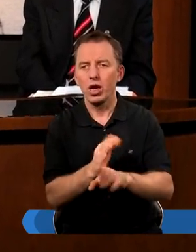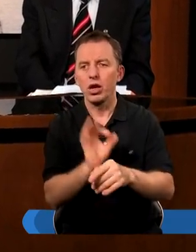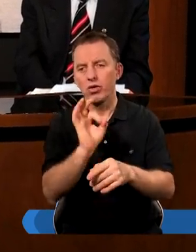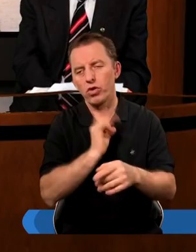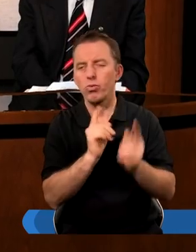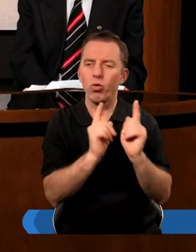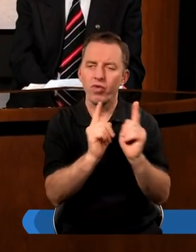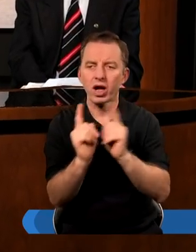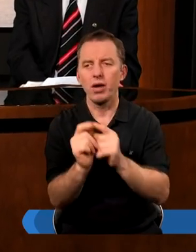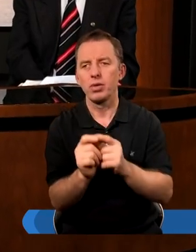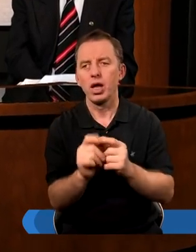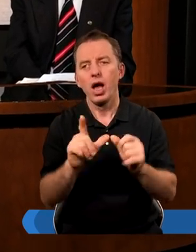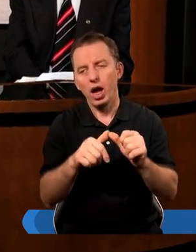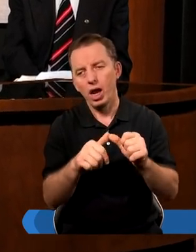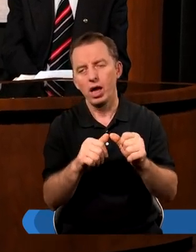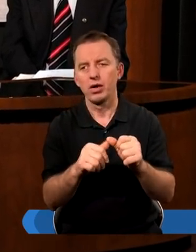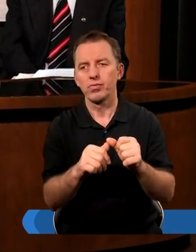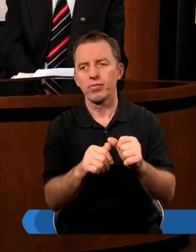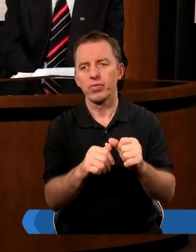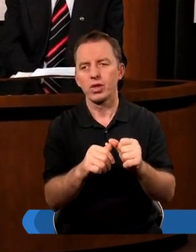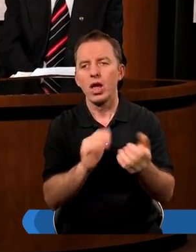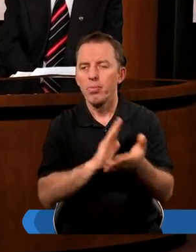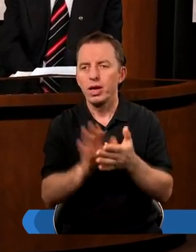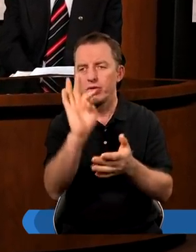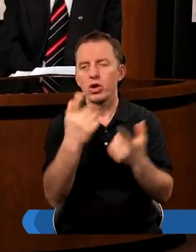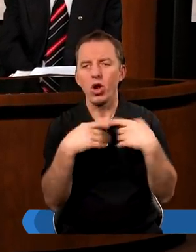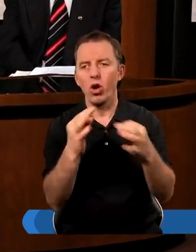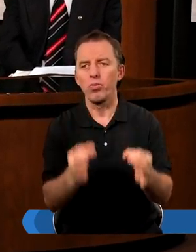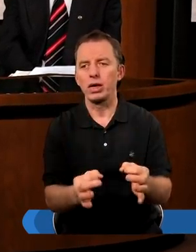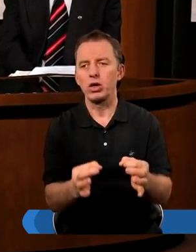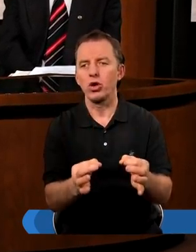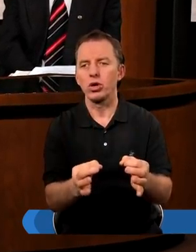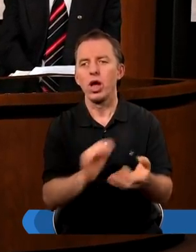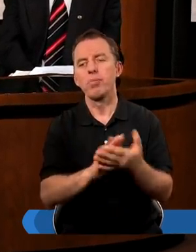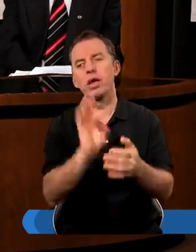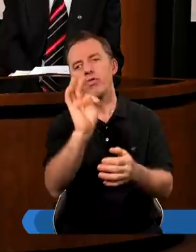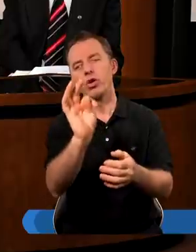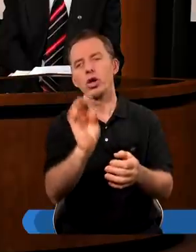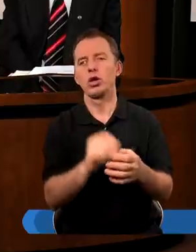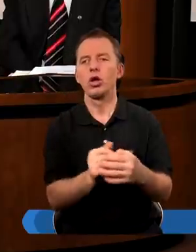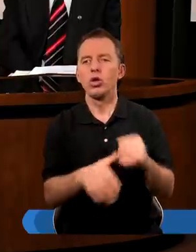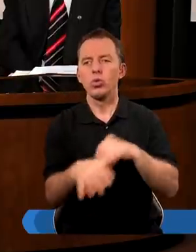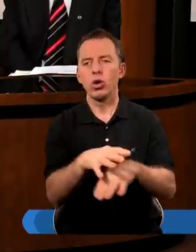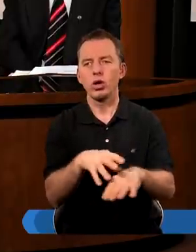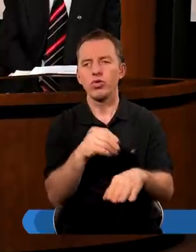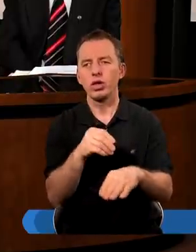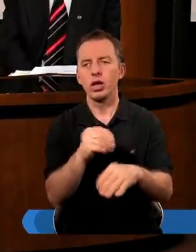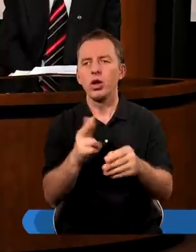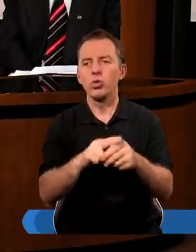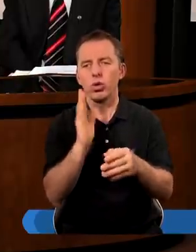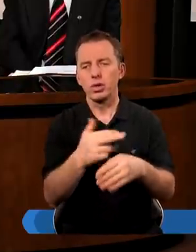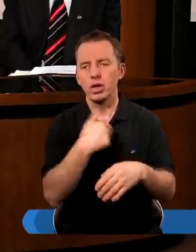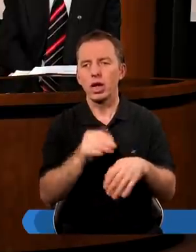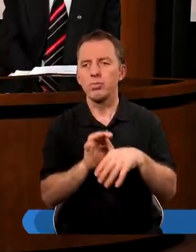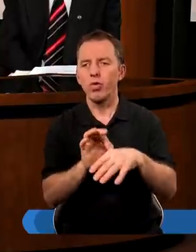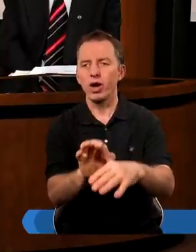swoimi uwagami, ale bez Twojej obecności, bez Ducha Świętego, który